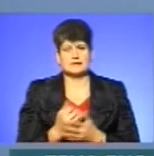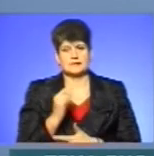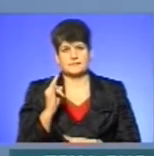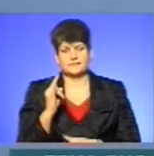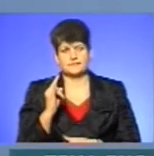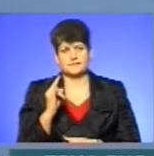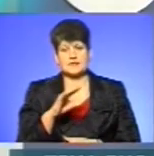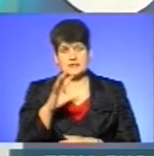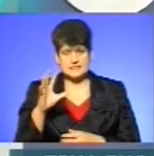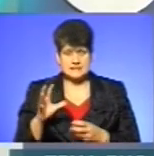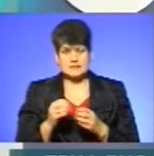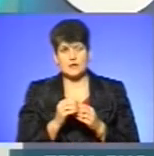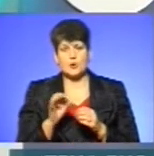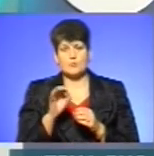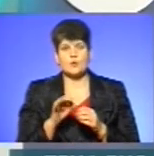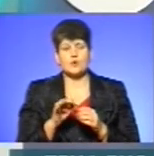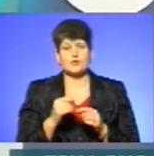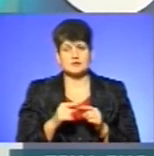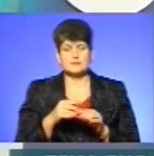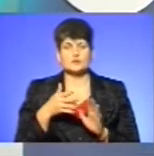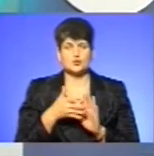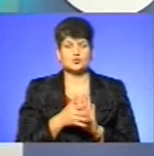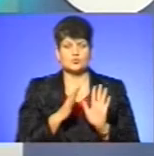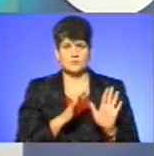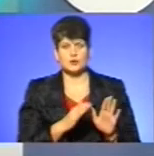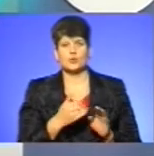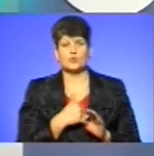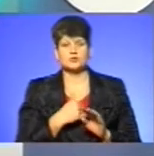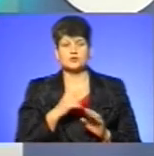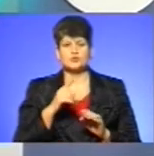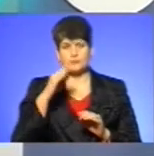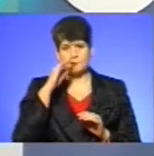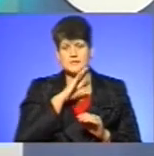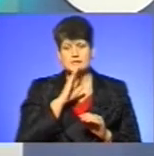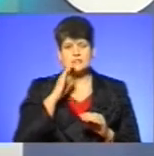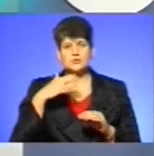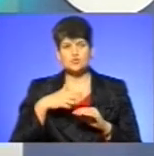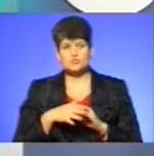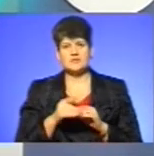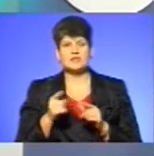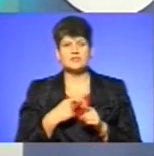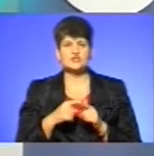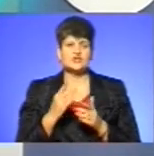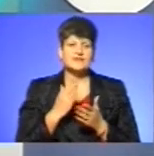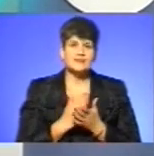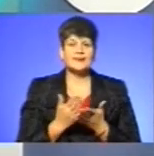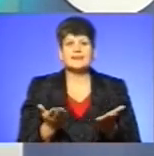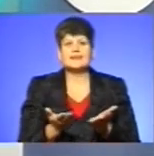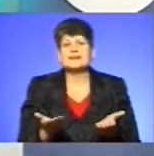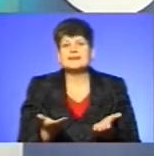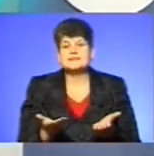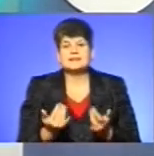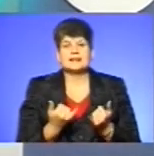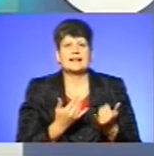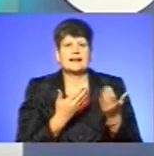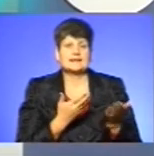Загалом про механізм ми вже все зрозуміли. Хочеться ще, аби батьки, напевно, що зрозуміли, чи є якісь для